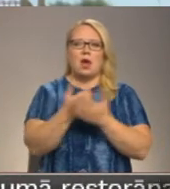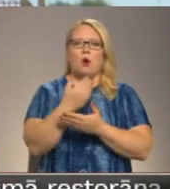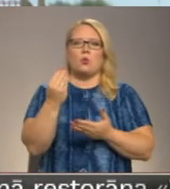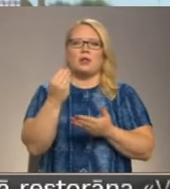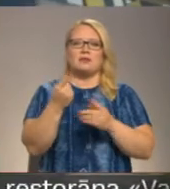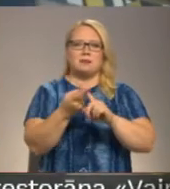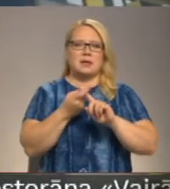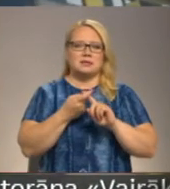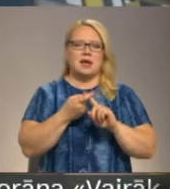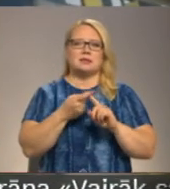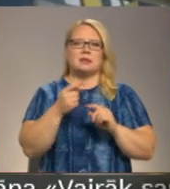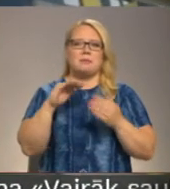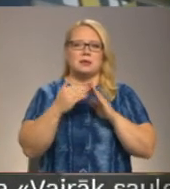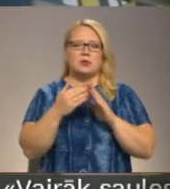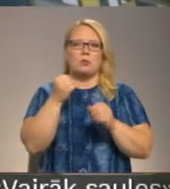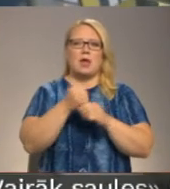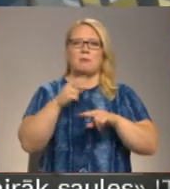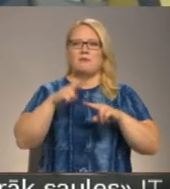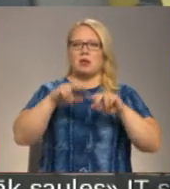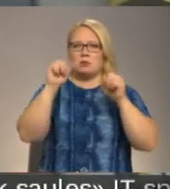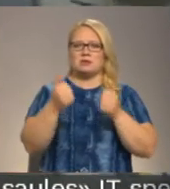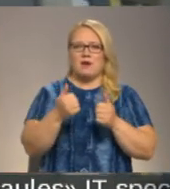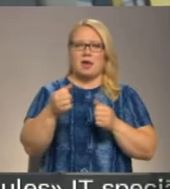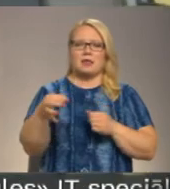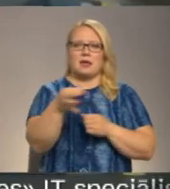piesaisti pilsētās un darba vietu izveida reģionos.